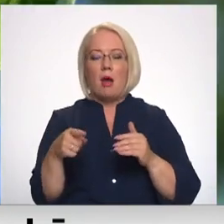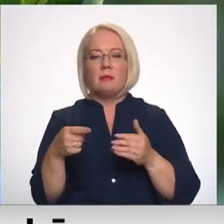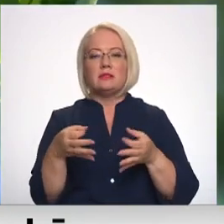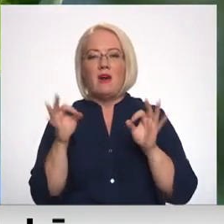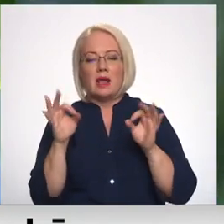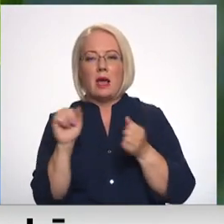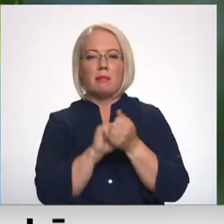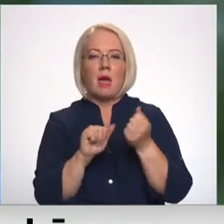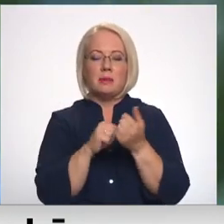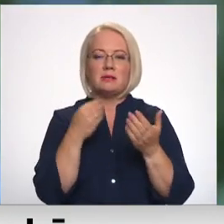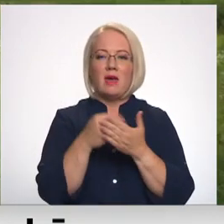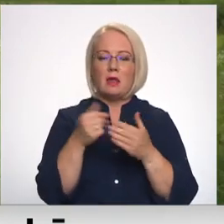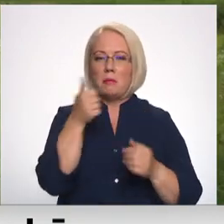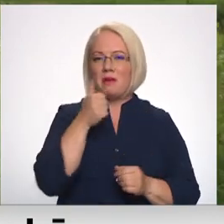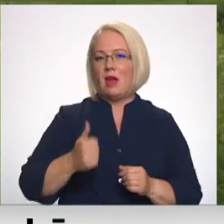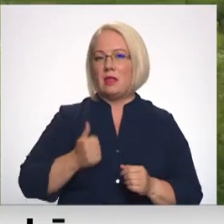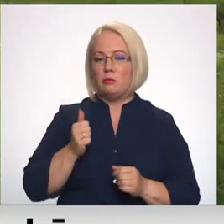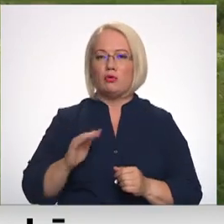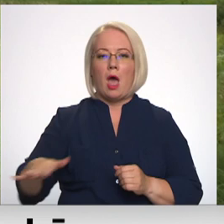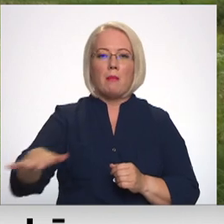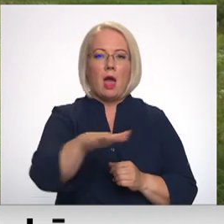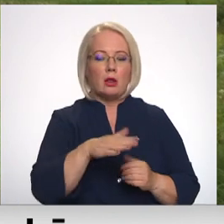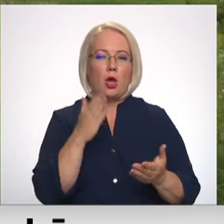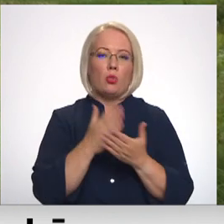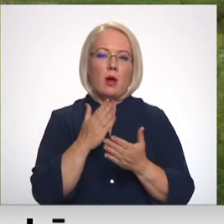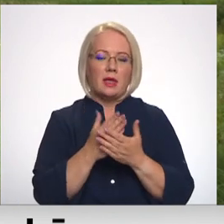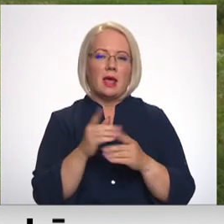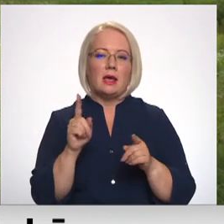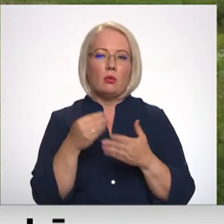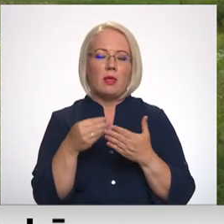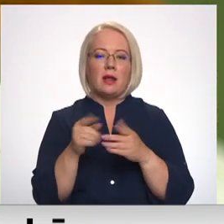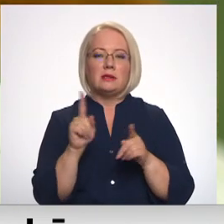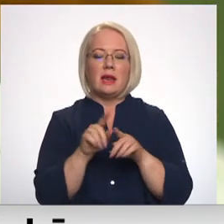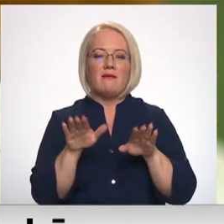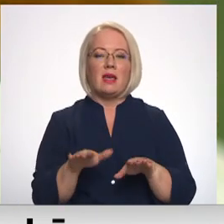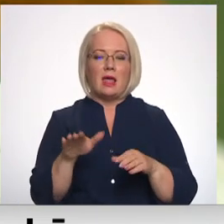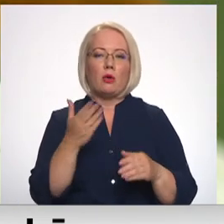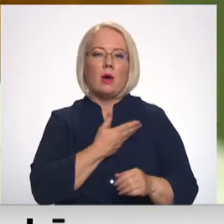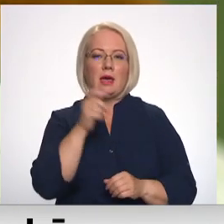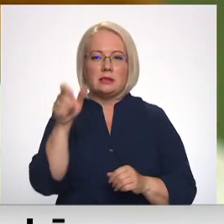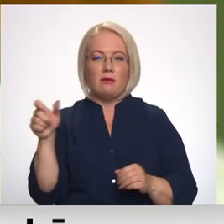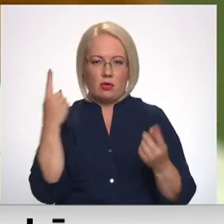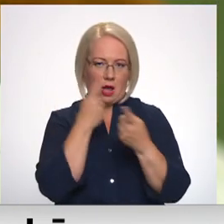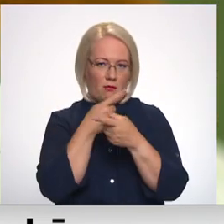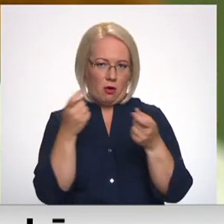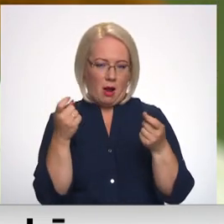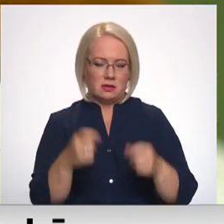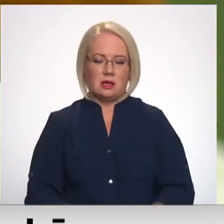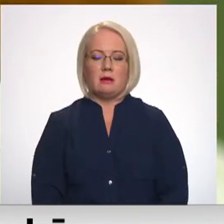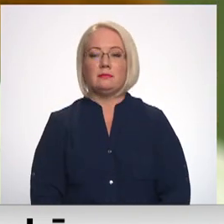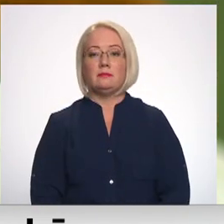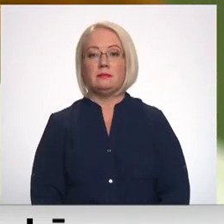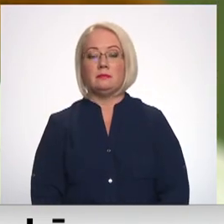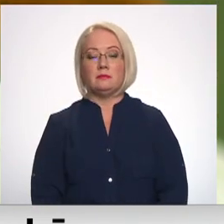privātīpašumos un to apkārtnē lieti noderēs arī vietēju iedzīvotāju informācija. Ausmas Prukta Kozule, Andrejs Mažāns, Latgales